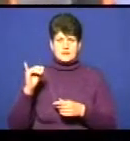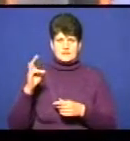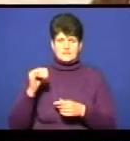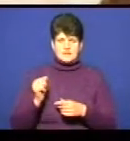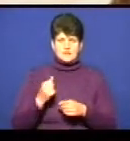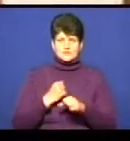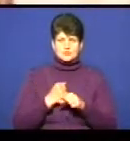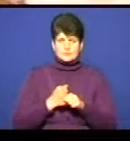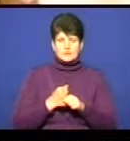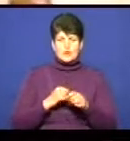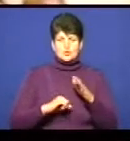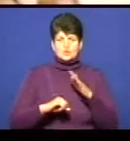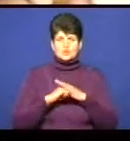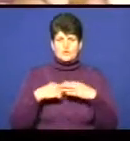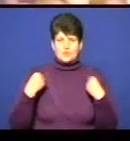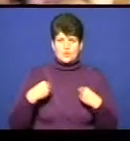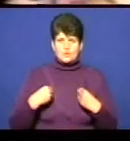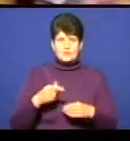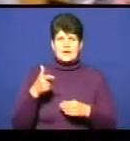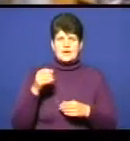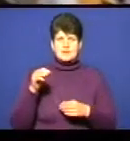гетьманської доби 18-го століття.